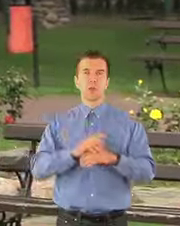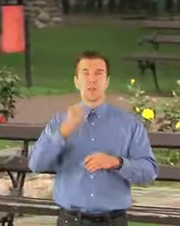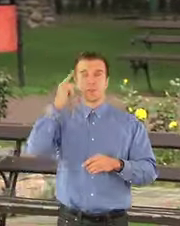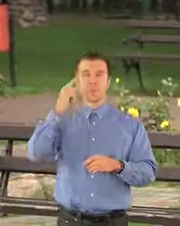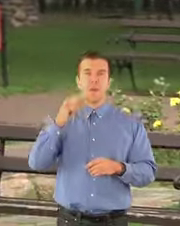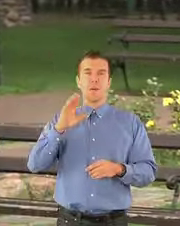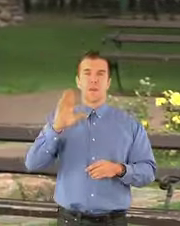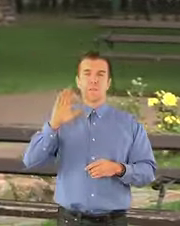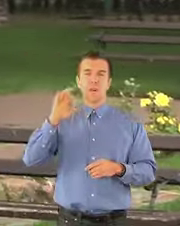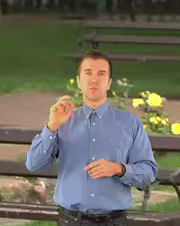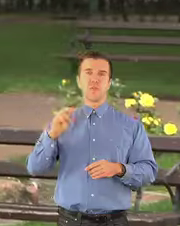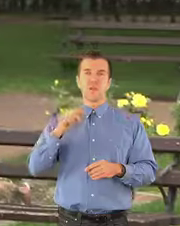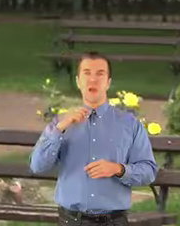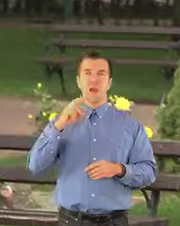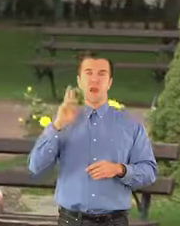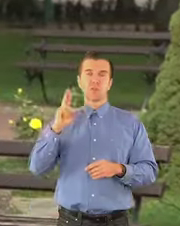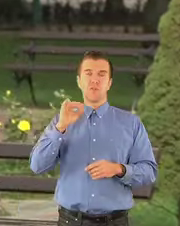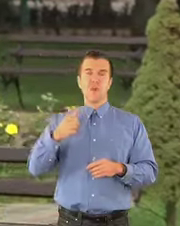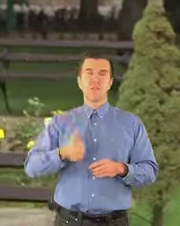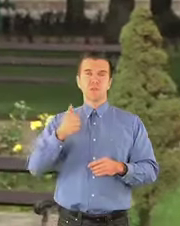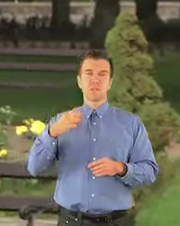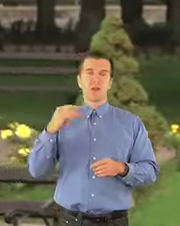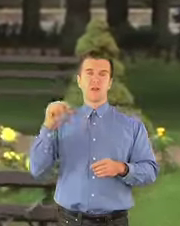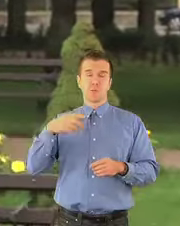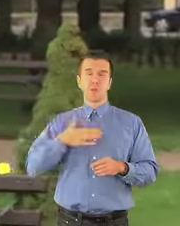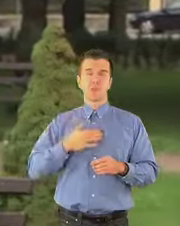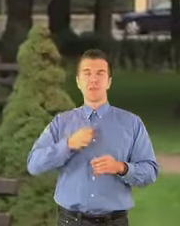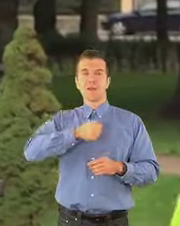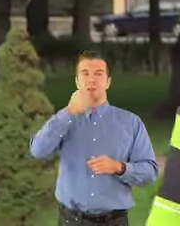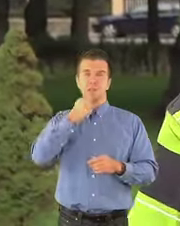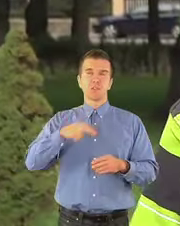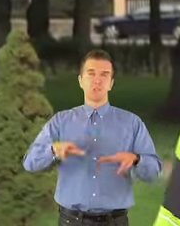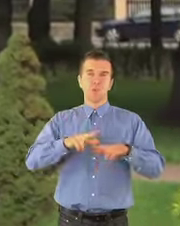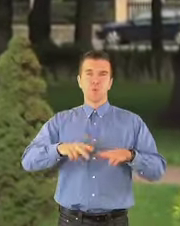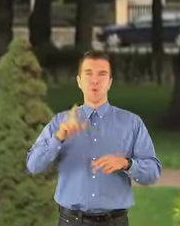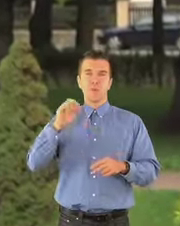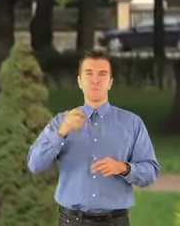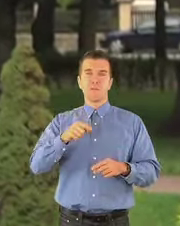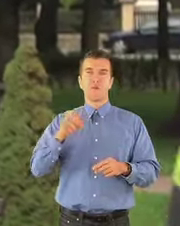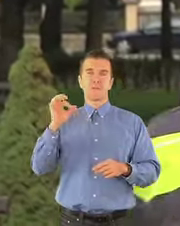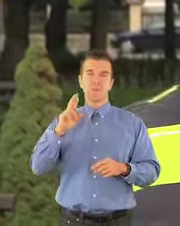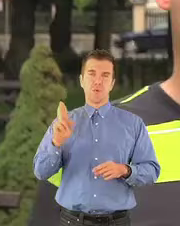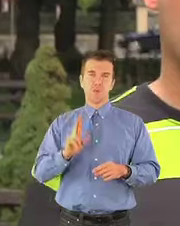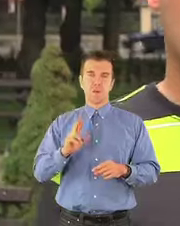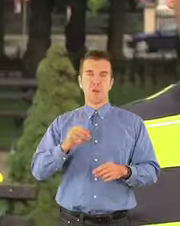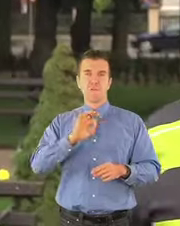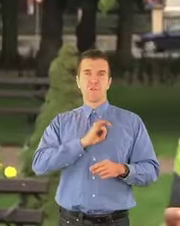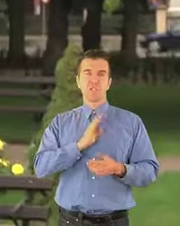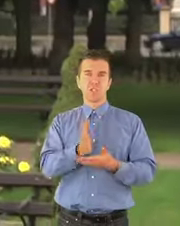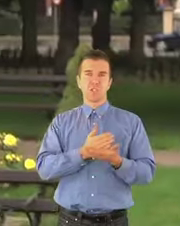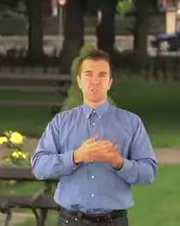Zgodnie z zamysłem Bolesława Krzywoustego, władzę w kraju powinien pełnić tak zwany senior, czyli najstarszy z rodu piastów.